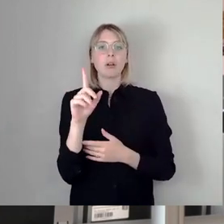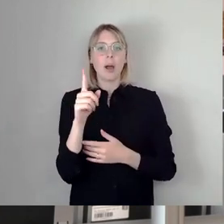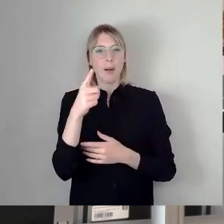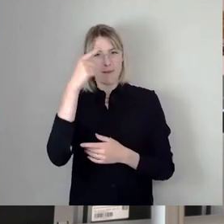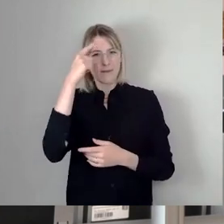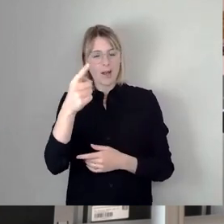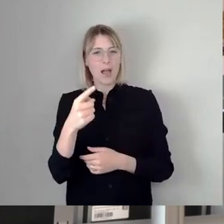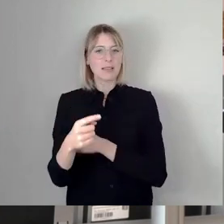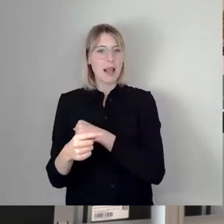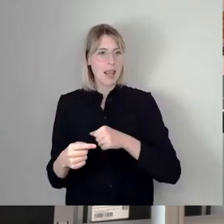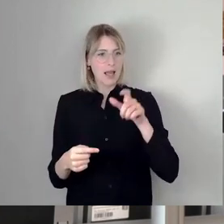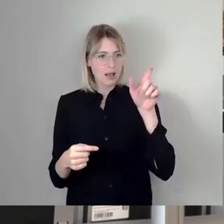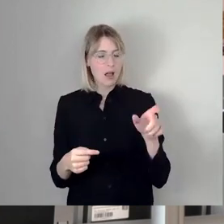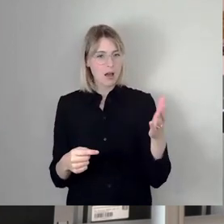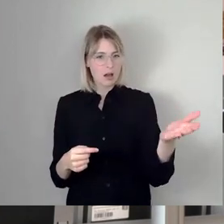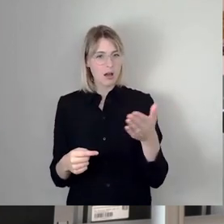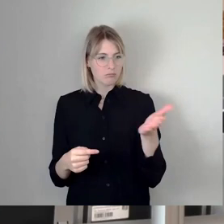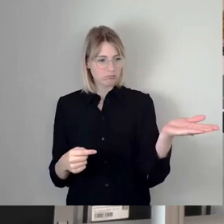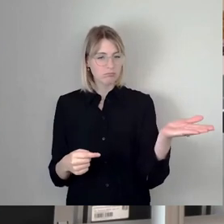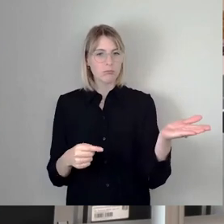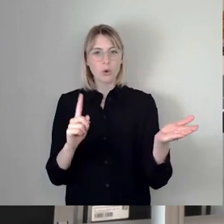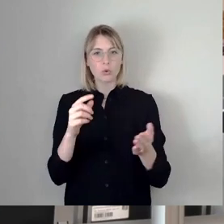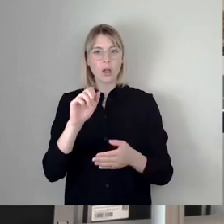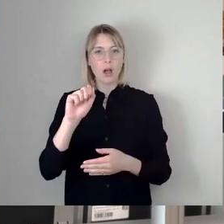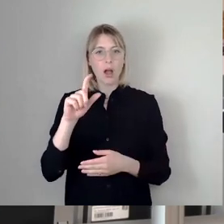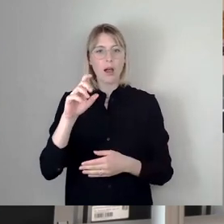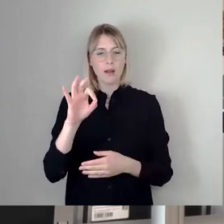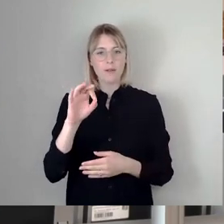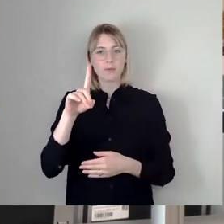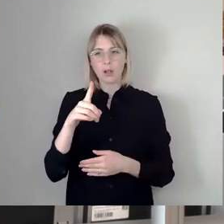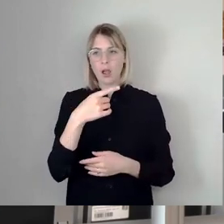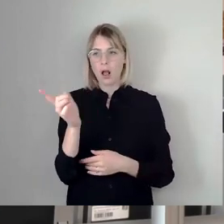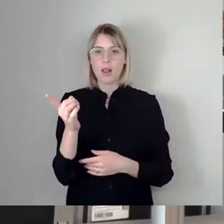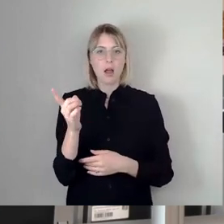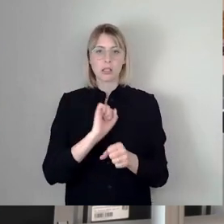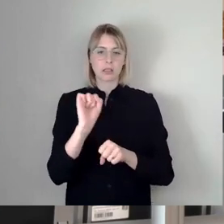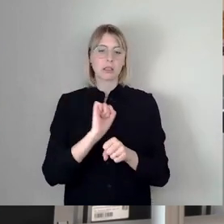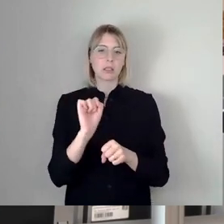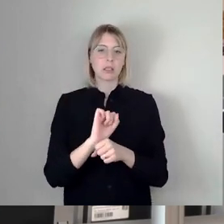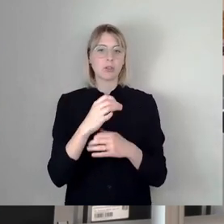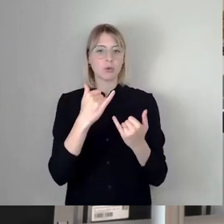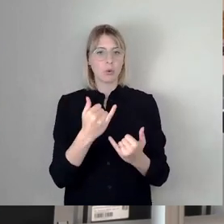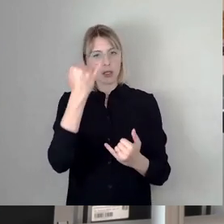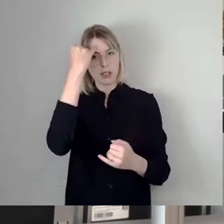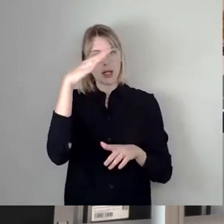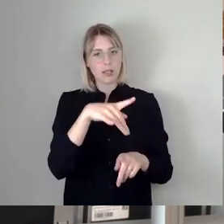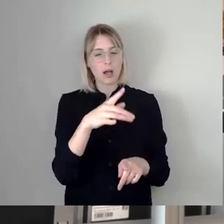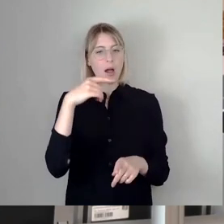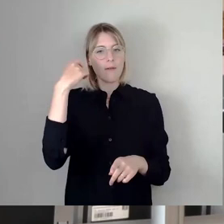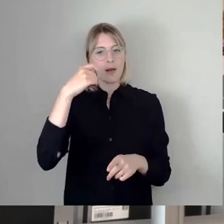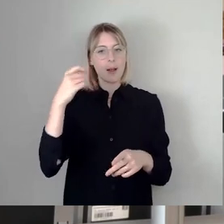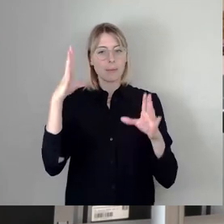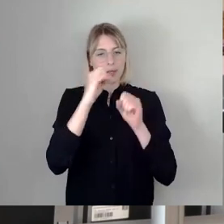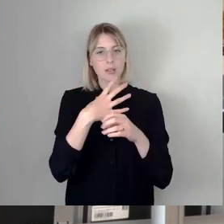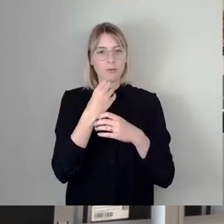und sie von der AfD dagegen sind und jetzt die Idee haben, die Filmnächte ins Feuer zu stellen. Das sollten alle wissen, dann ist